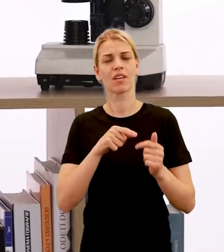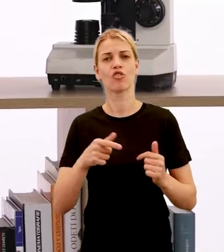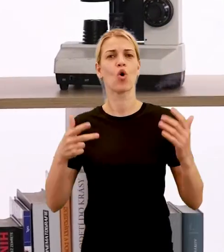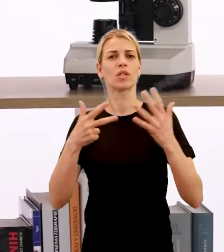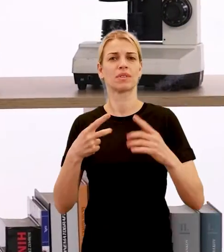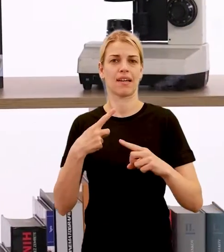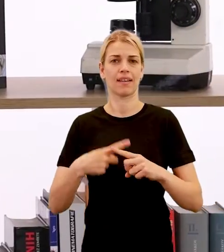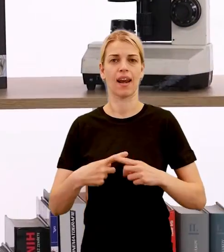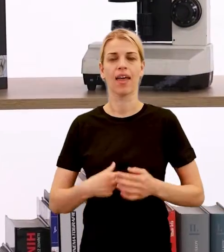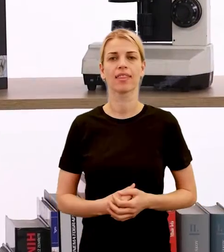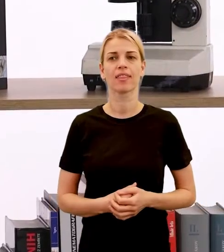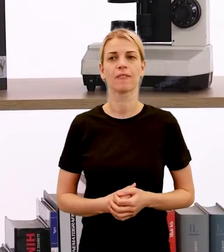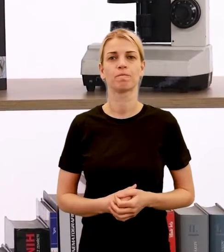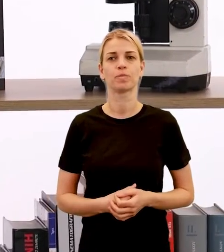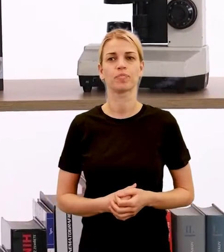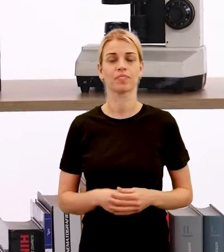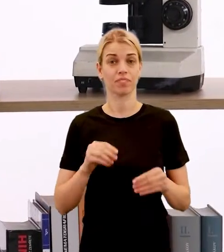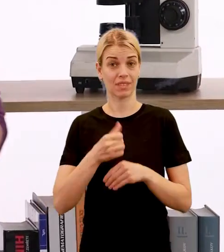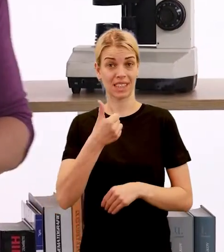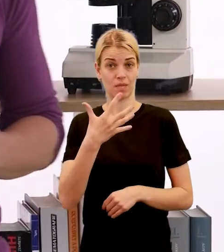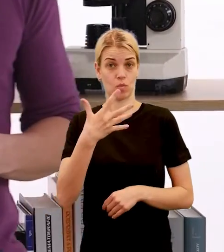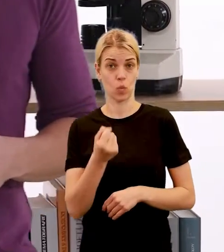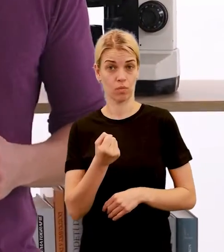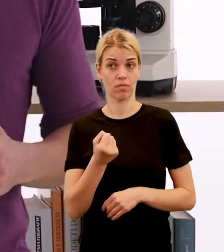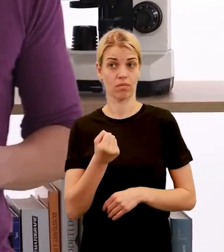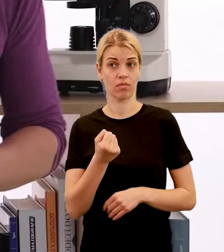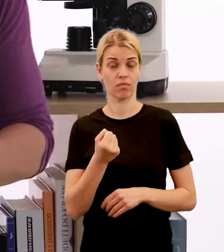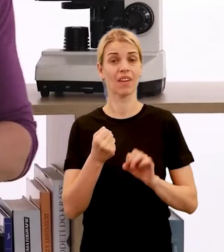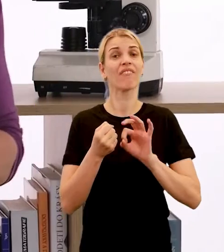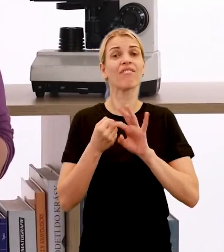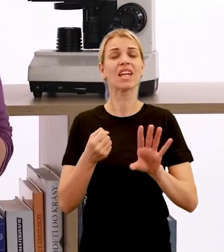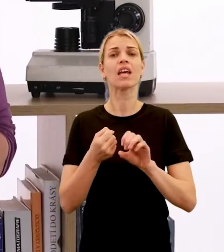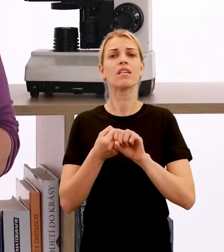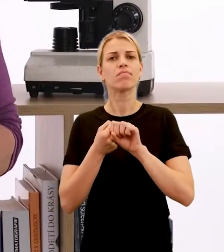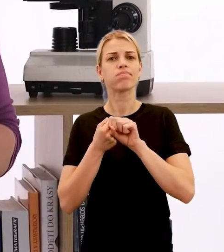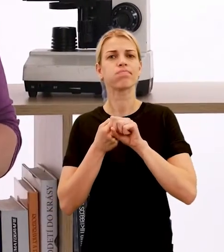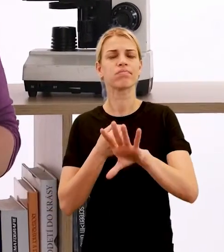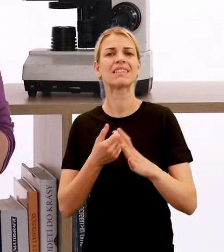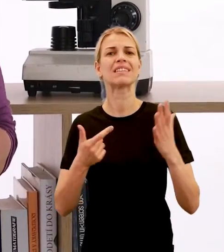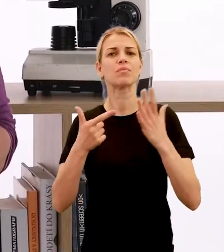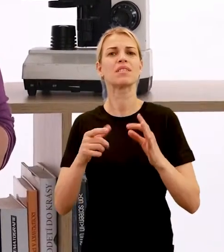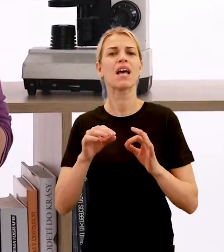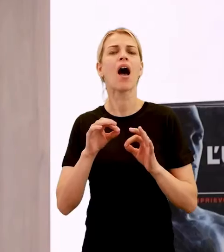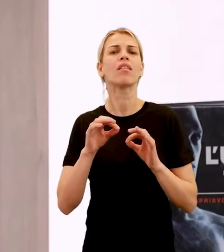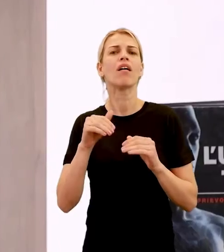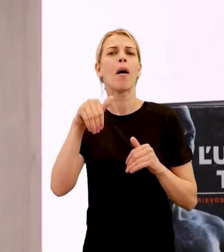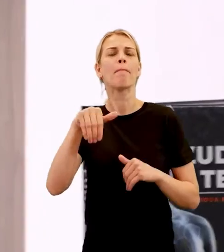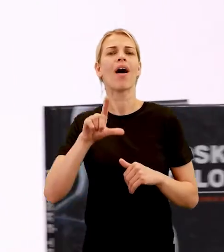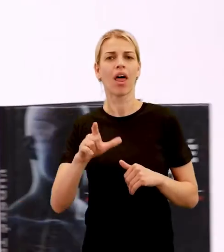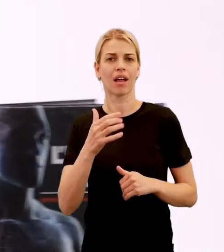80 krát. Pričom pri jednom stiahnutí vypudí asi 70 ml krvi.